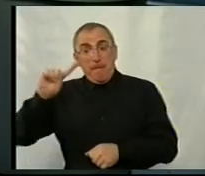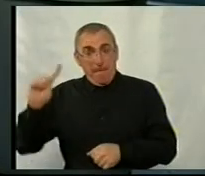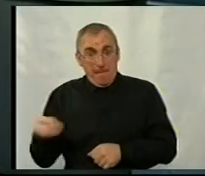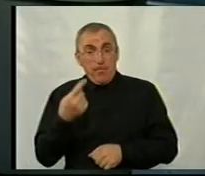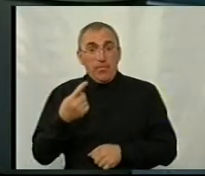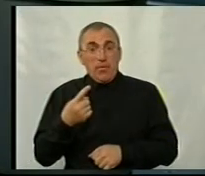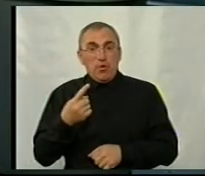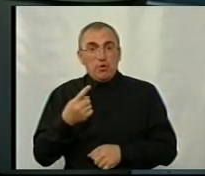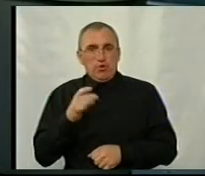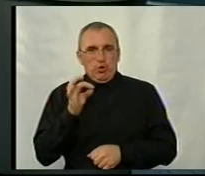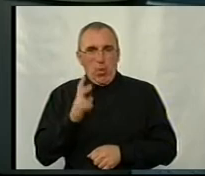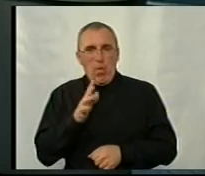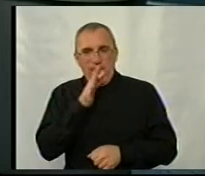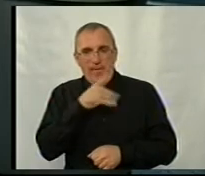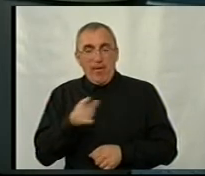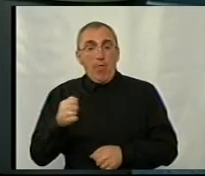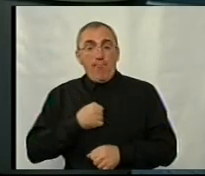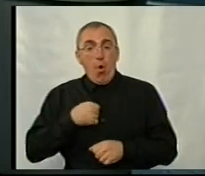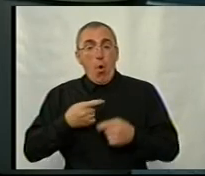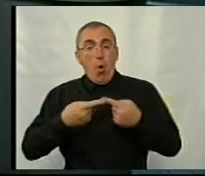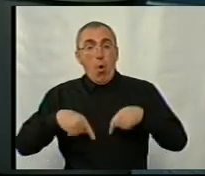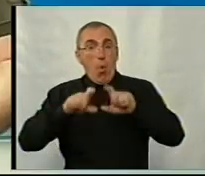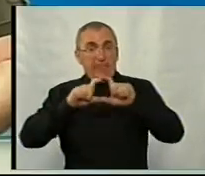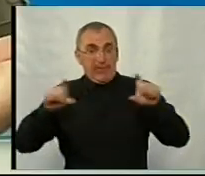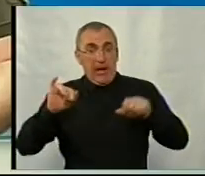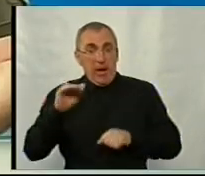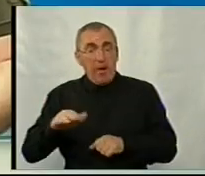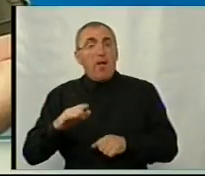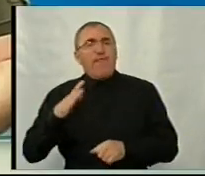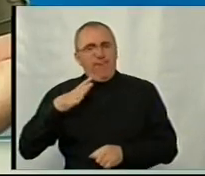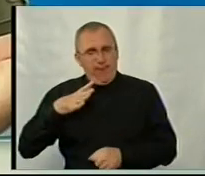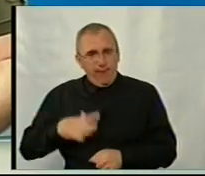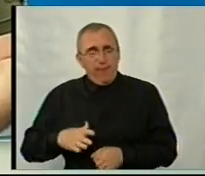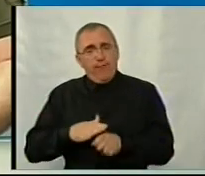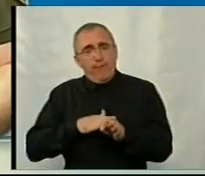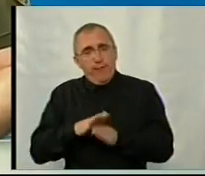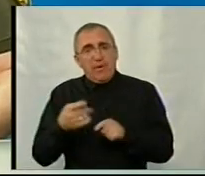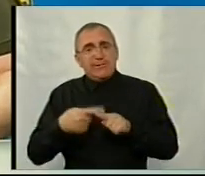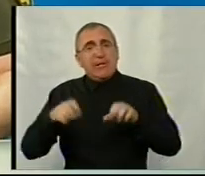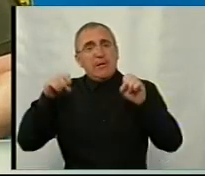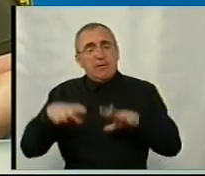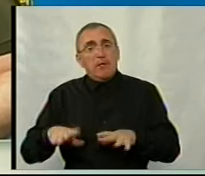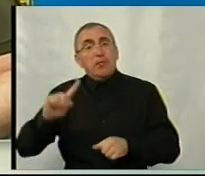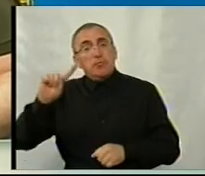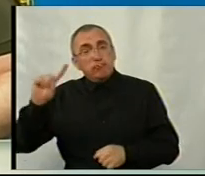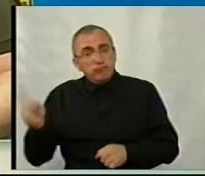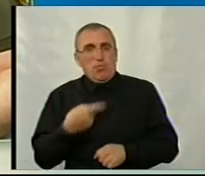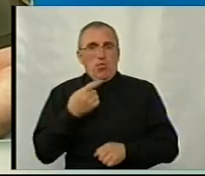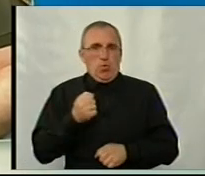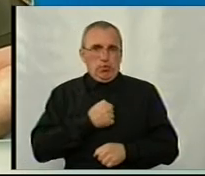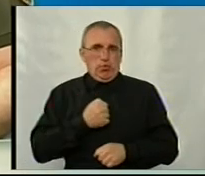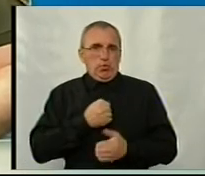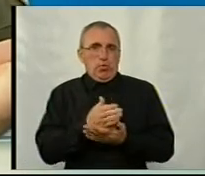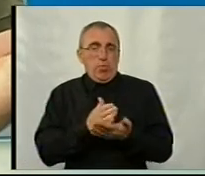на строкову військову службу, військовий комісаріат вимушений виконати це рішення, призвати на строкову військову службу.